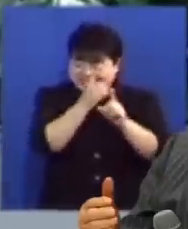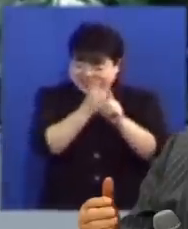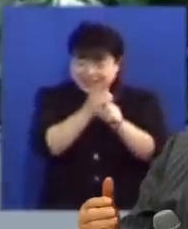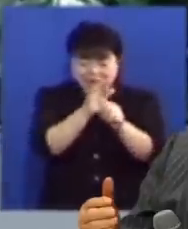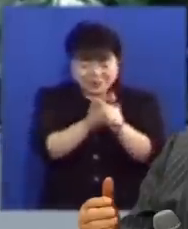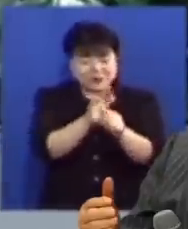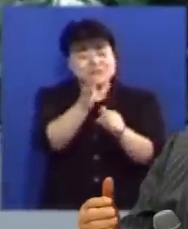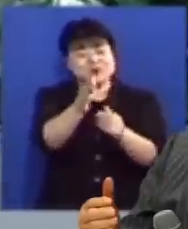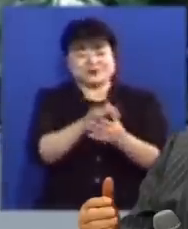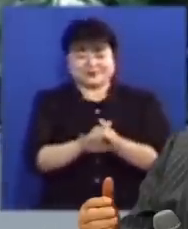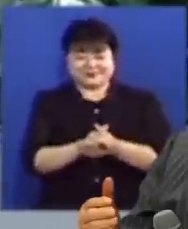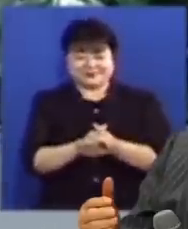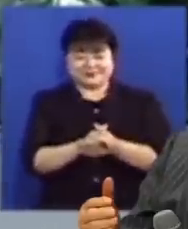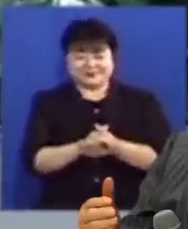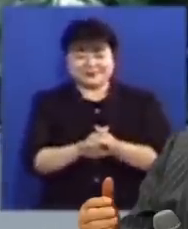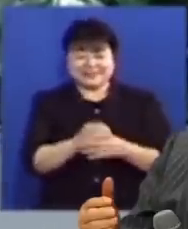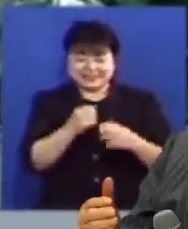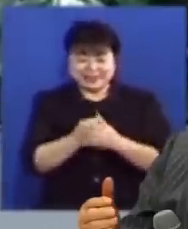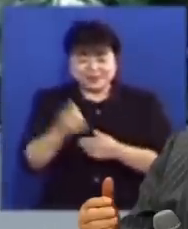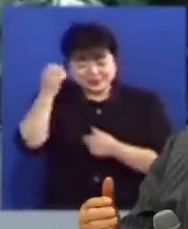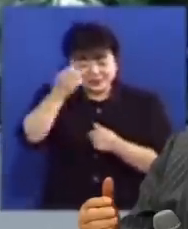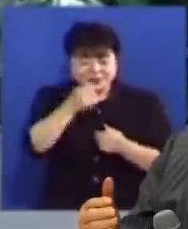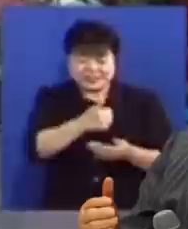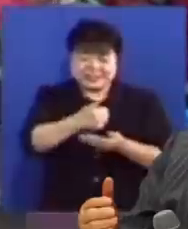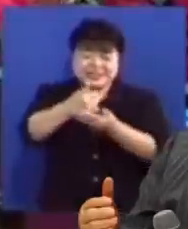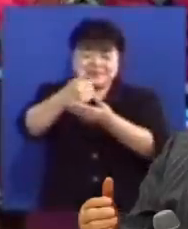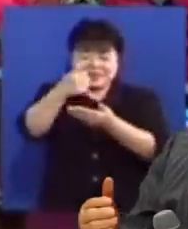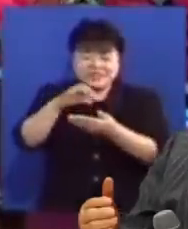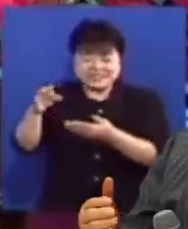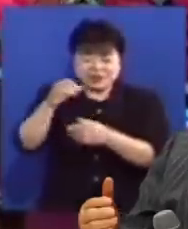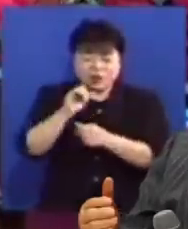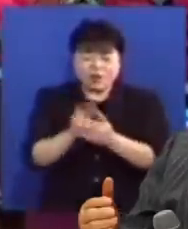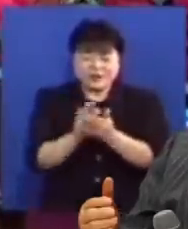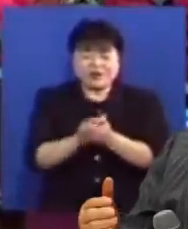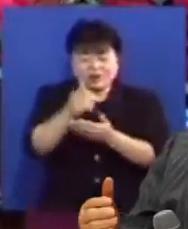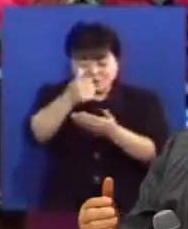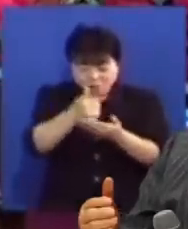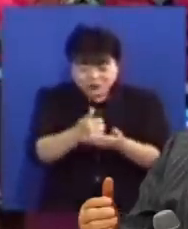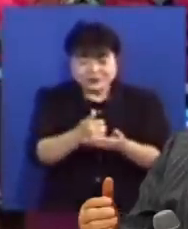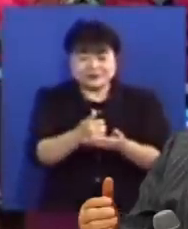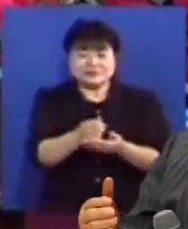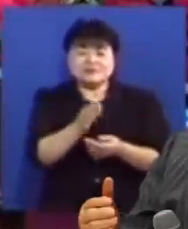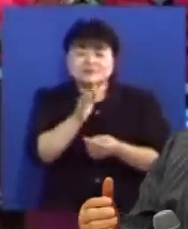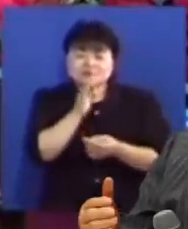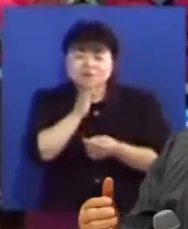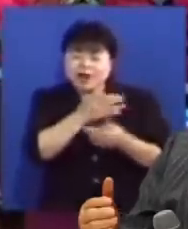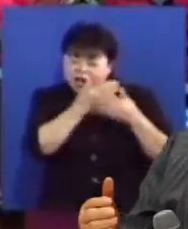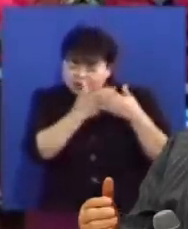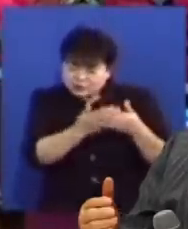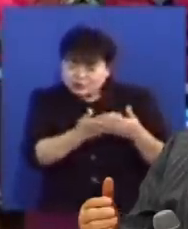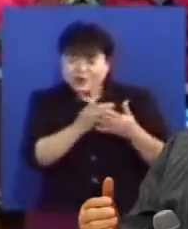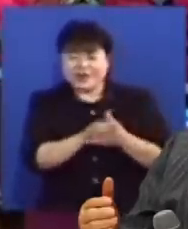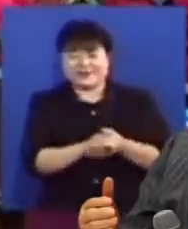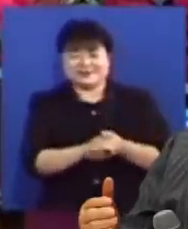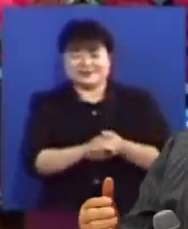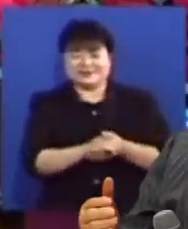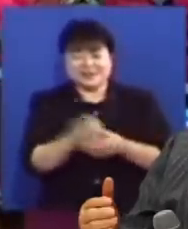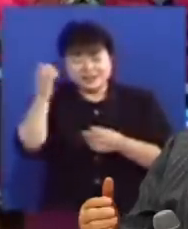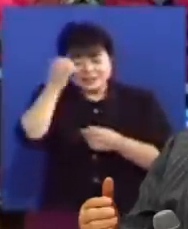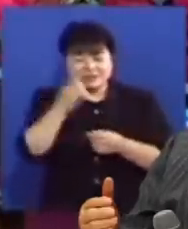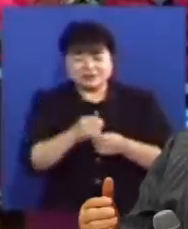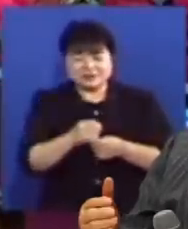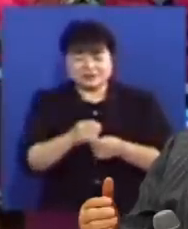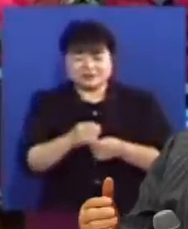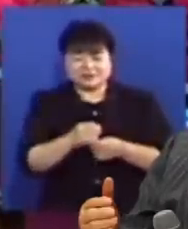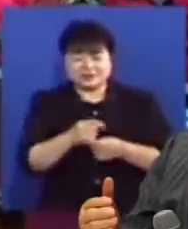주시는 것입니다 그러므로 성령님을 인정하고 환영하고 모시드린 것이 그처럼 중요한 것입니다 성령을 또